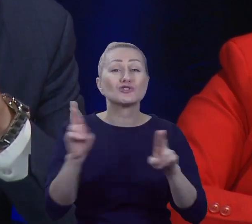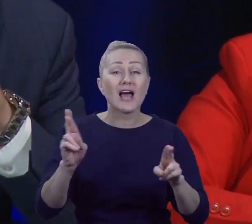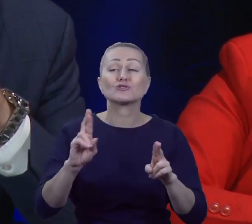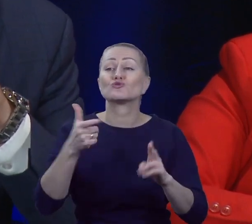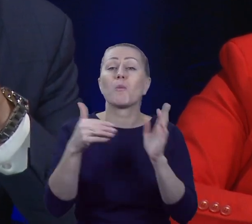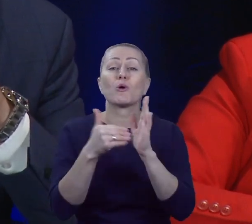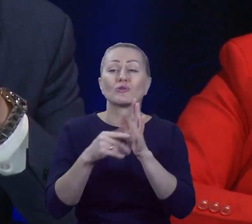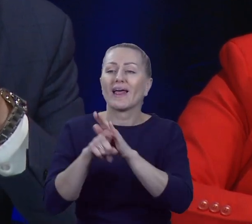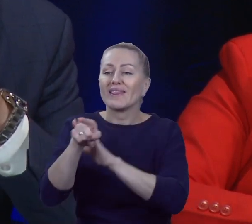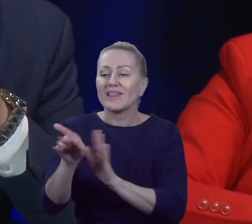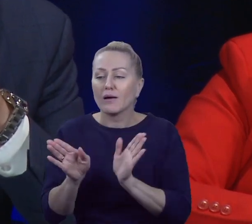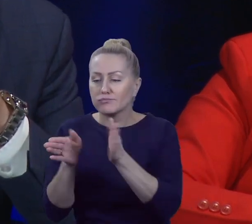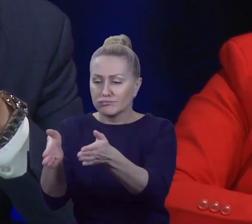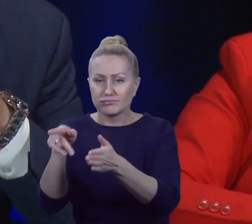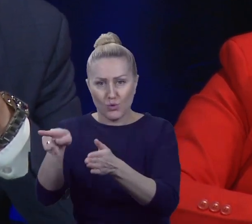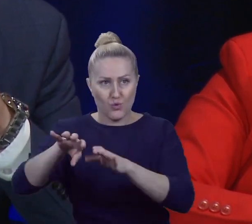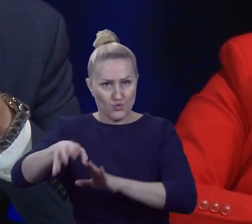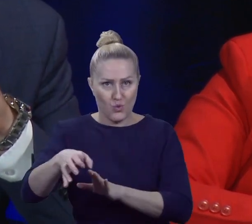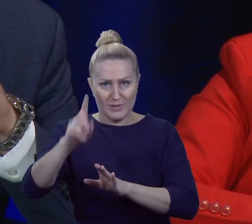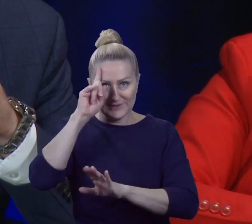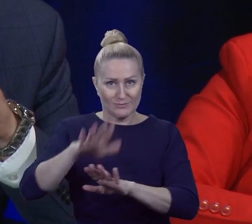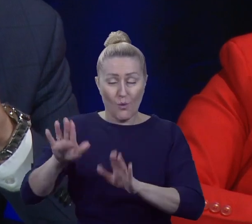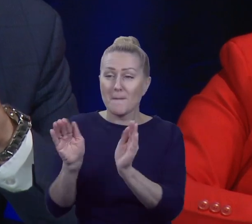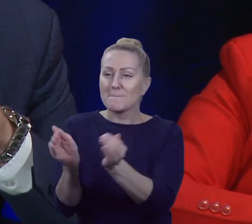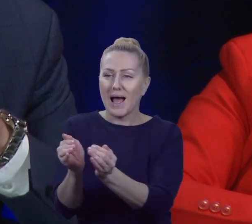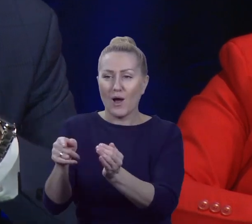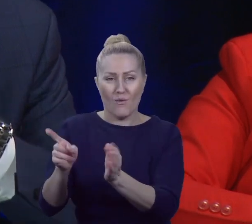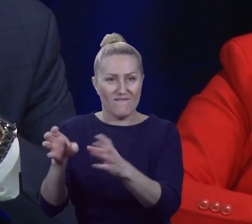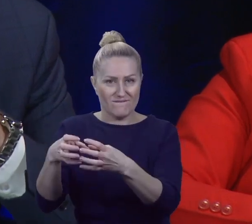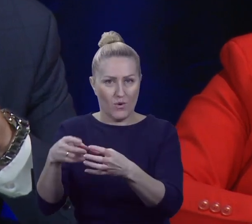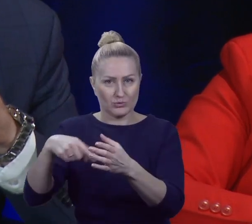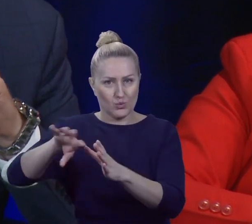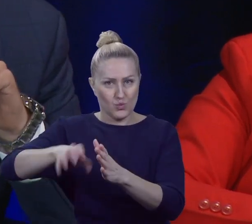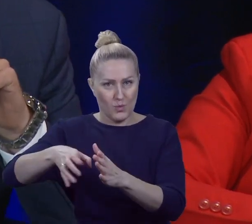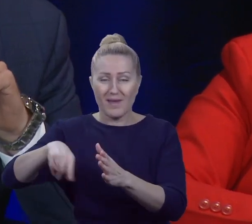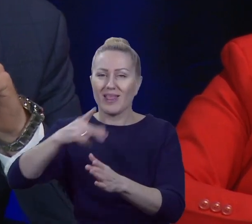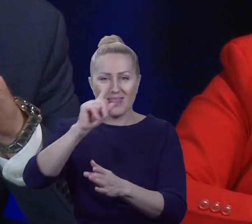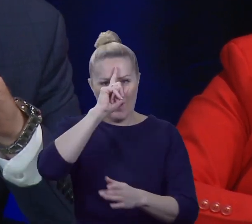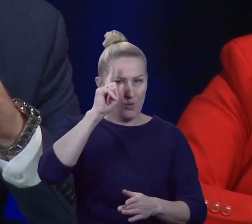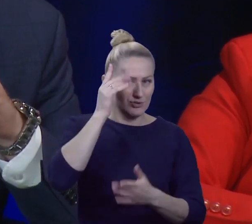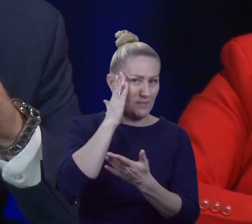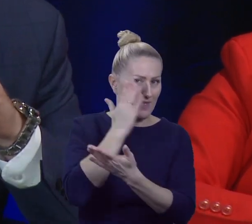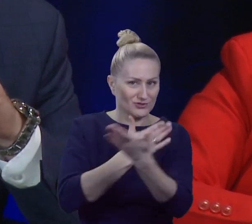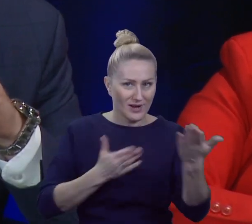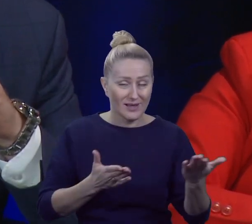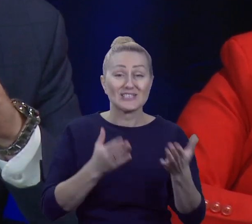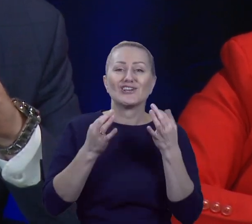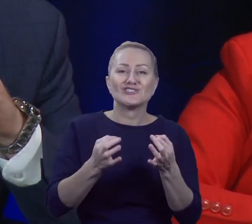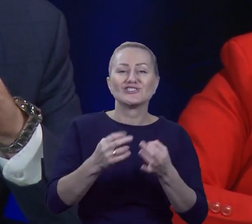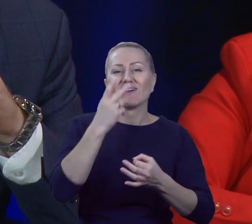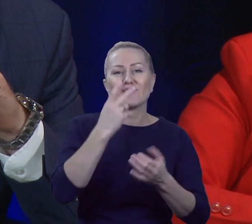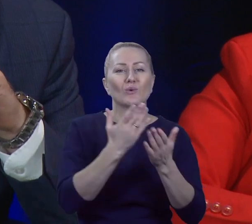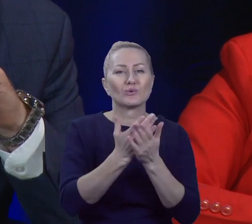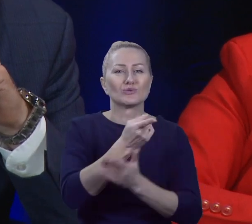dla jakiejś grupy społecznej właśnie, małej grupy, wąskiej grupy społecznej, ale nie dla mieszkańców. Bo dzisiaj, gdy mamy tą demokrację,